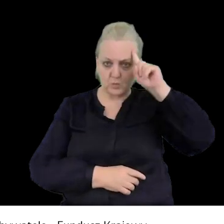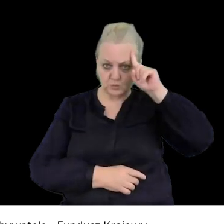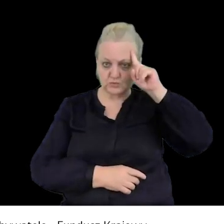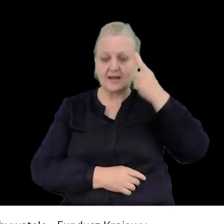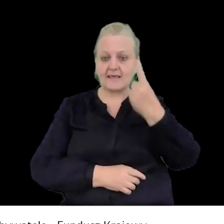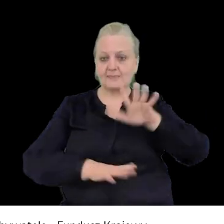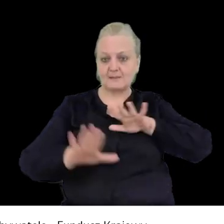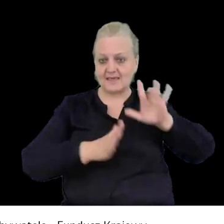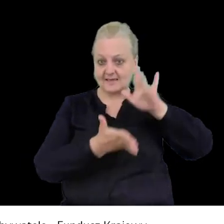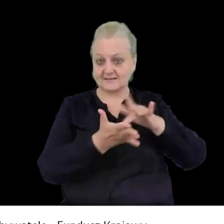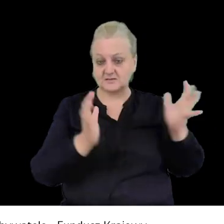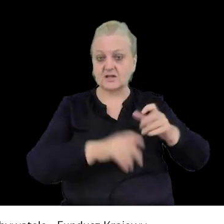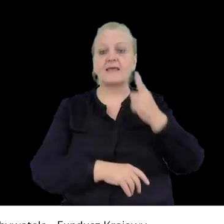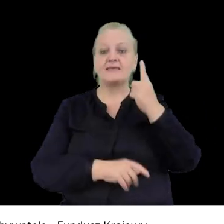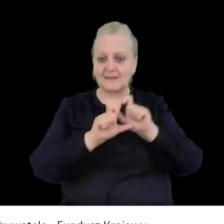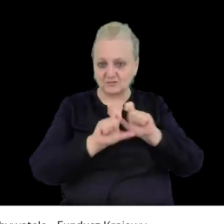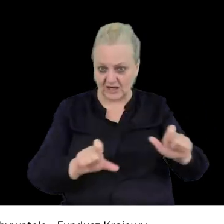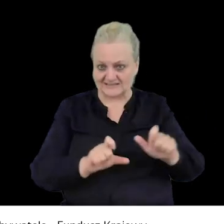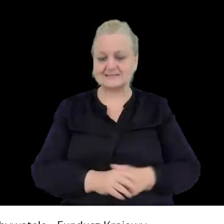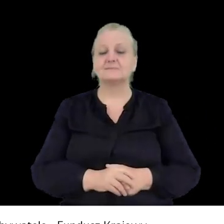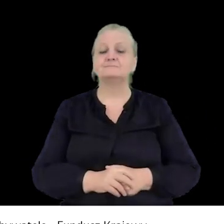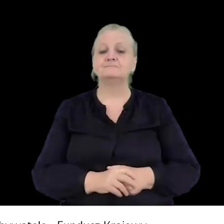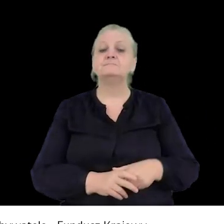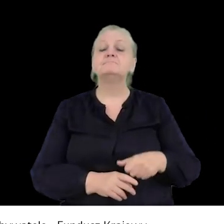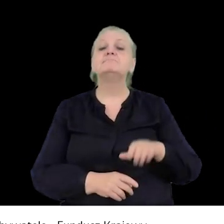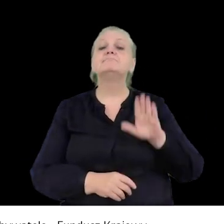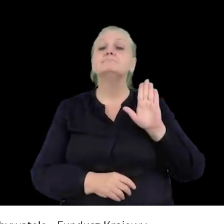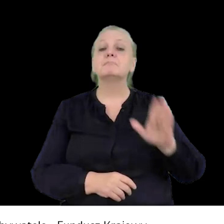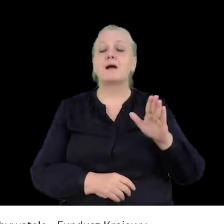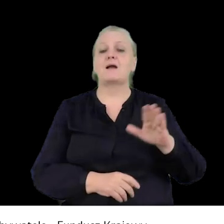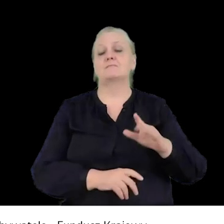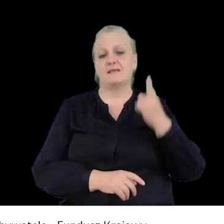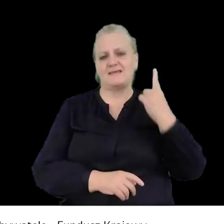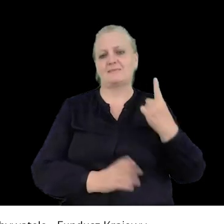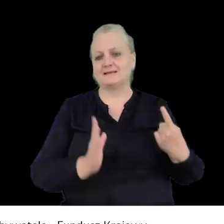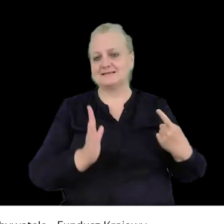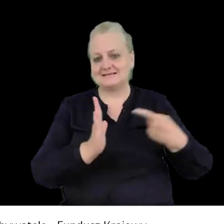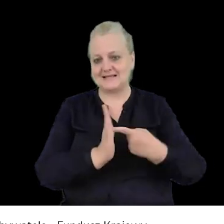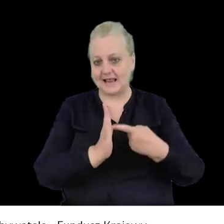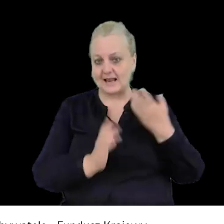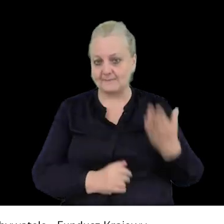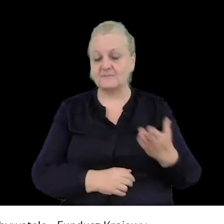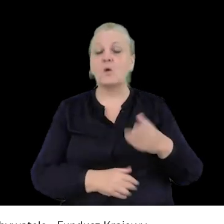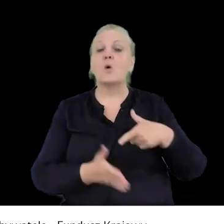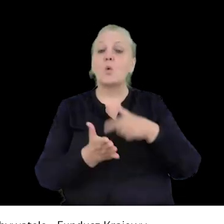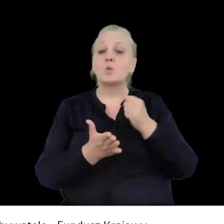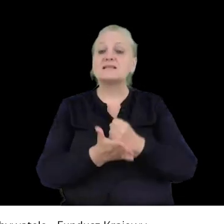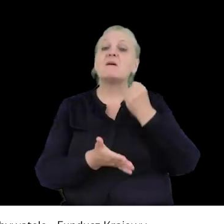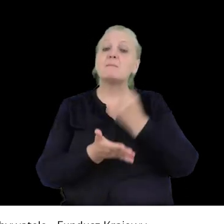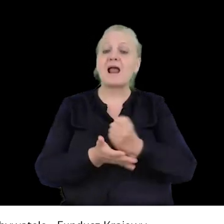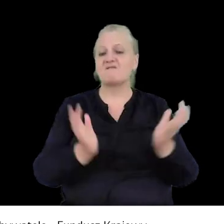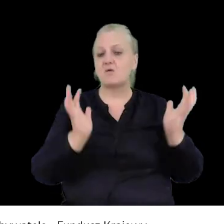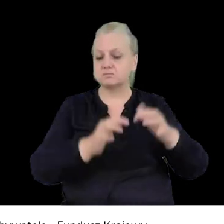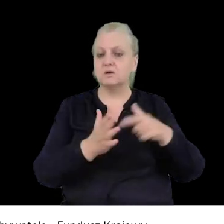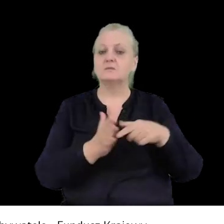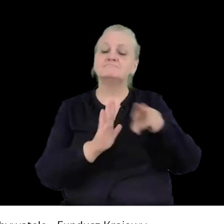w jednym miejscu i w jednym czasie, mająca jeden określony cel. I według ustawy o prawu o zgromadzeniach, czyli